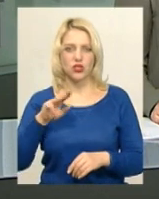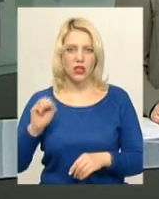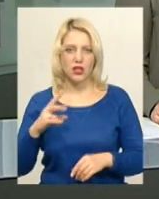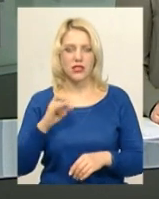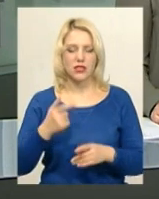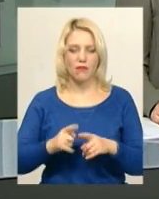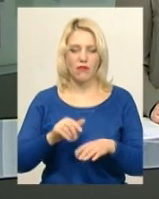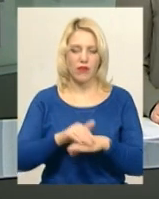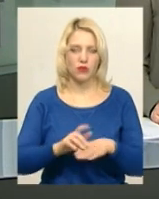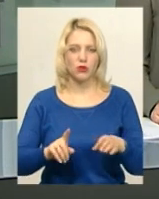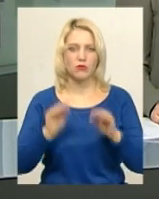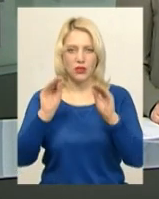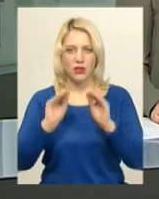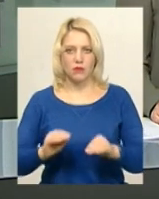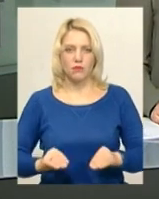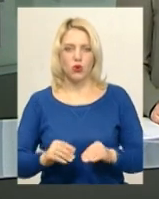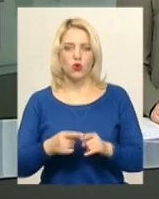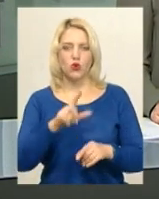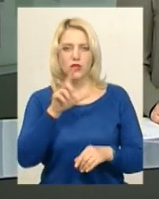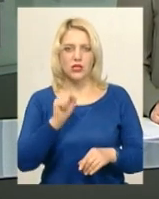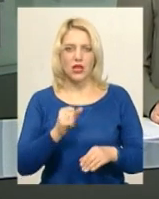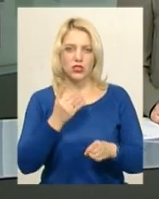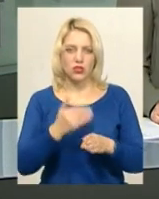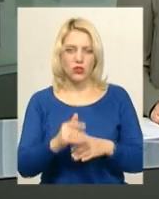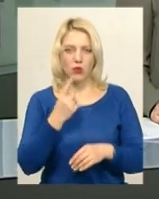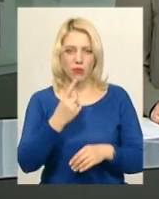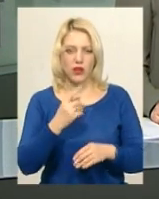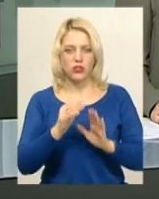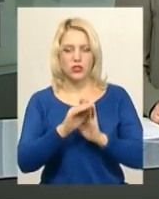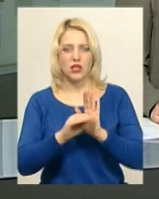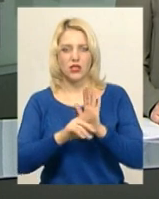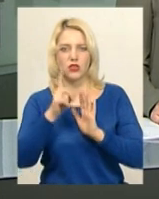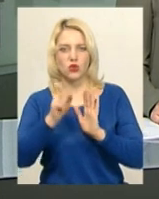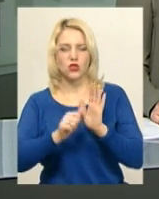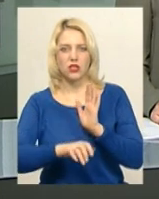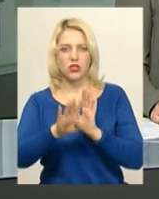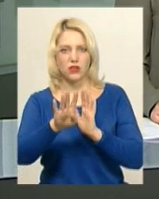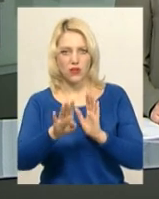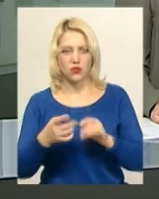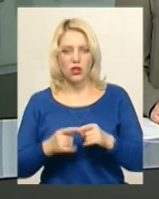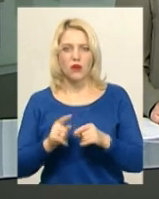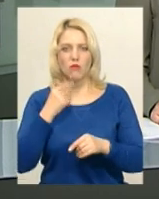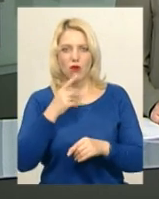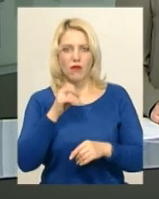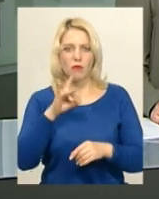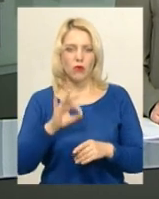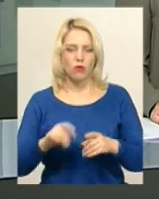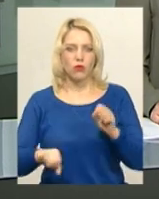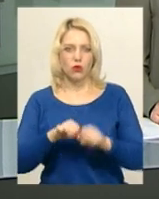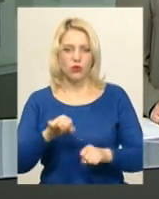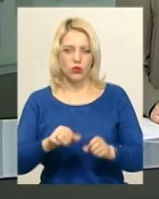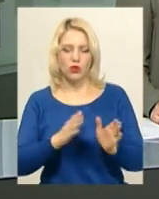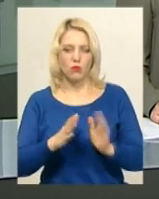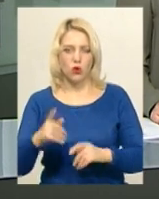даним фактом складено адміністративні протоколи за частиною першої статті 164, а саме порушення порядку